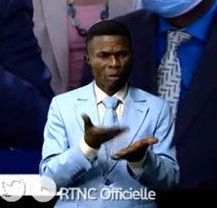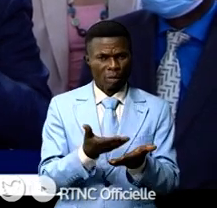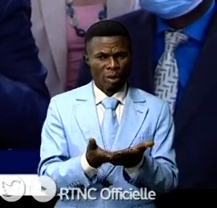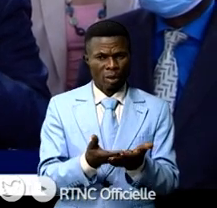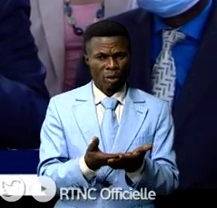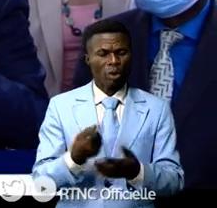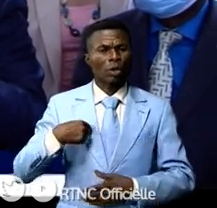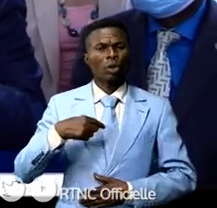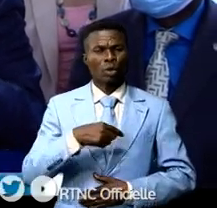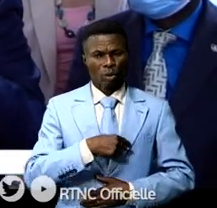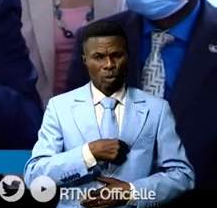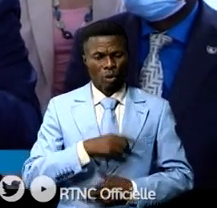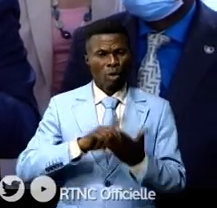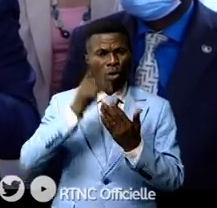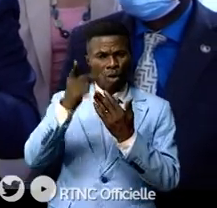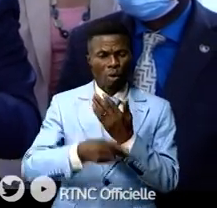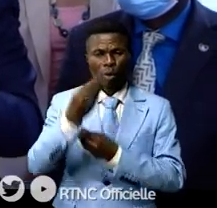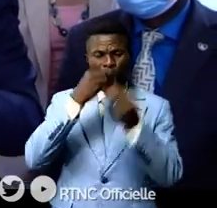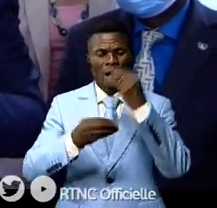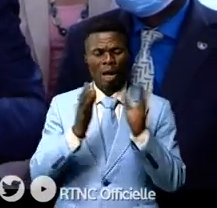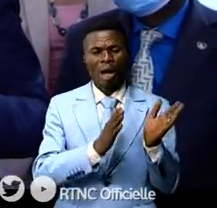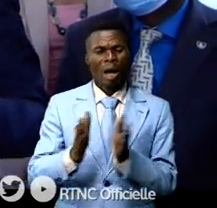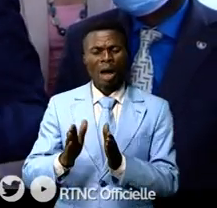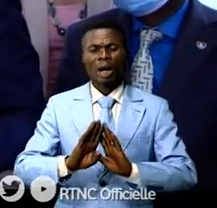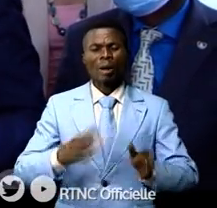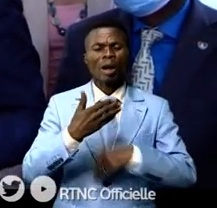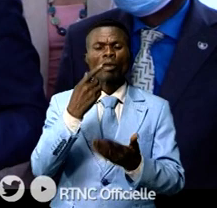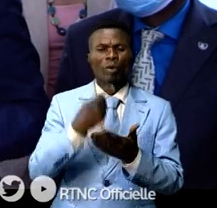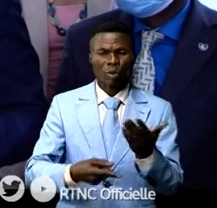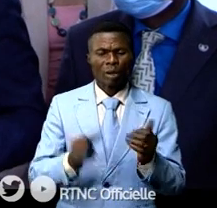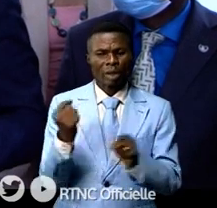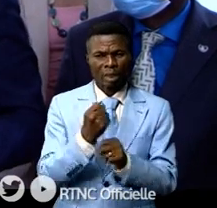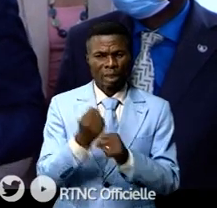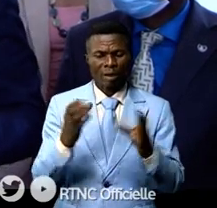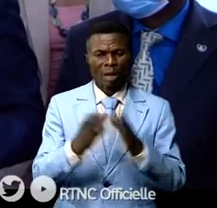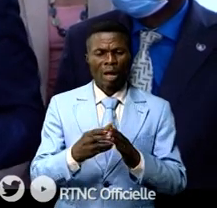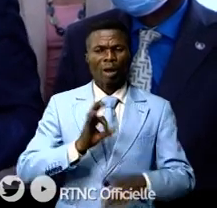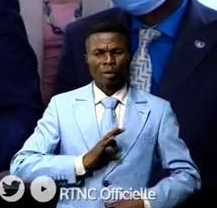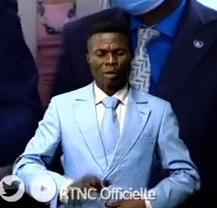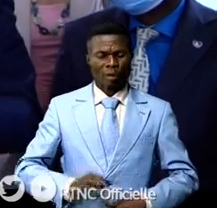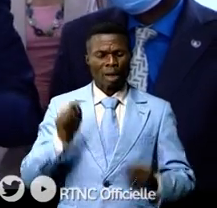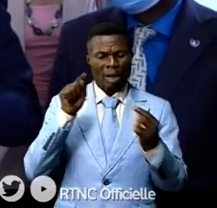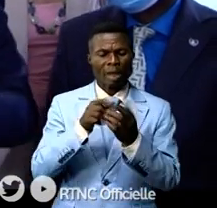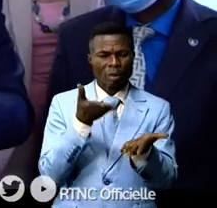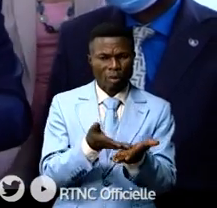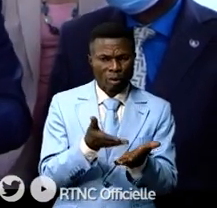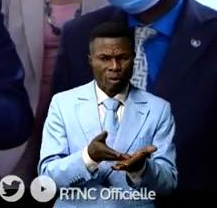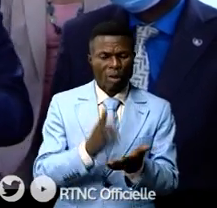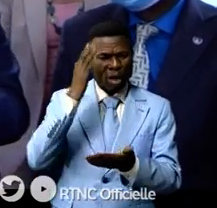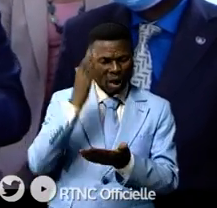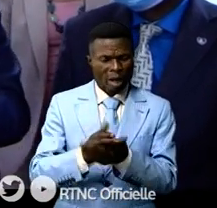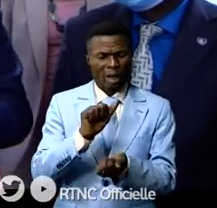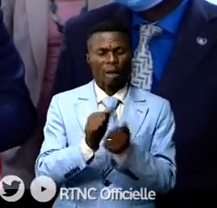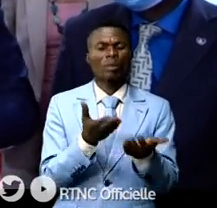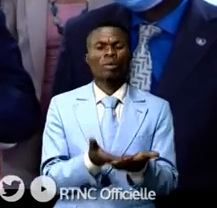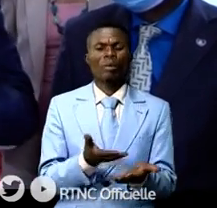nous, comme le programme alimentaire, on peut faire pour travailler avec le président dans ses deux rôles pour pouvoir faire face à ces